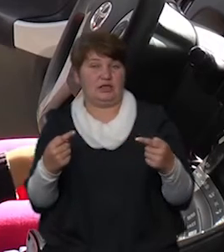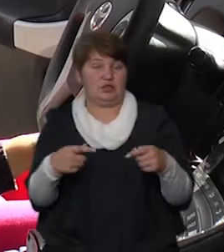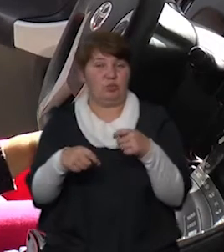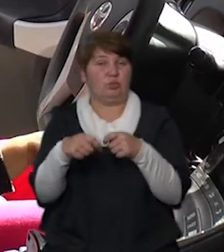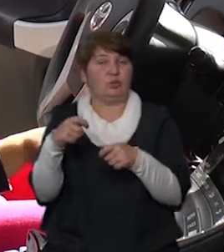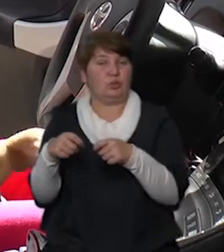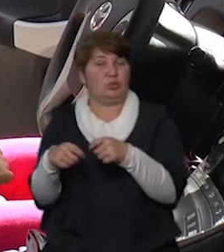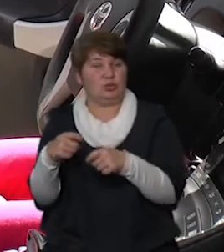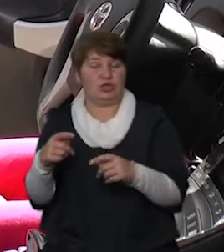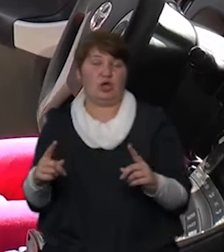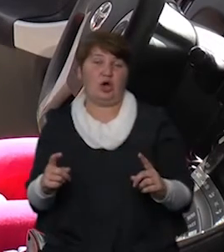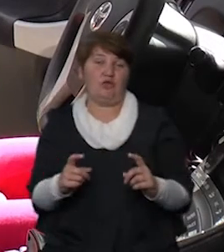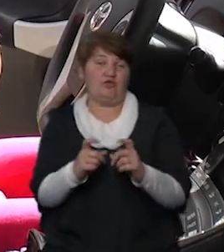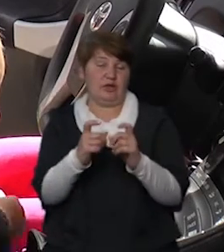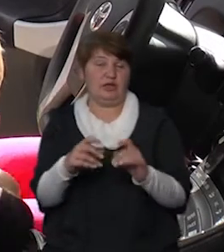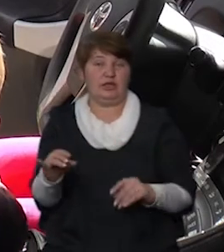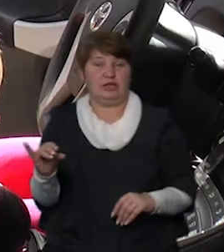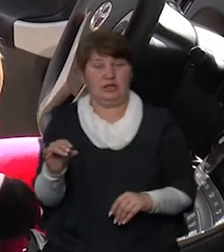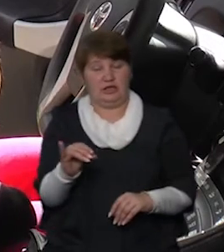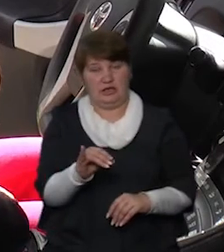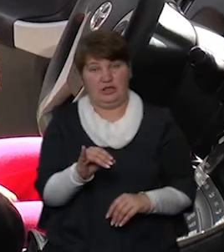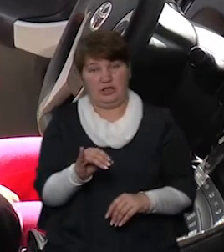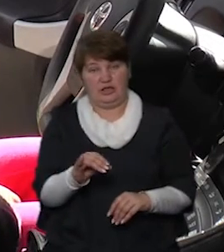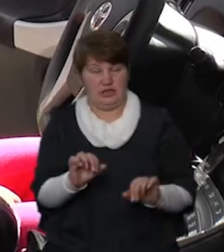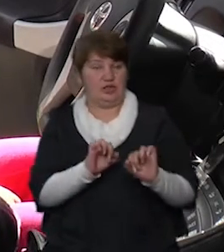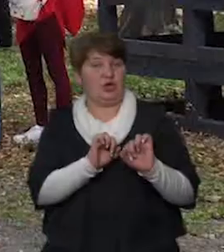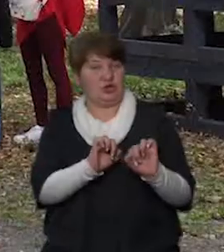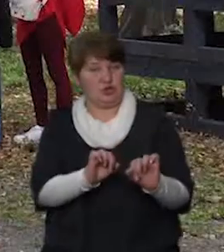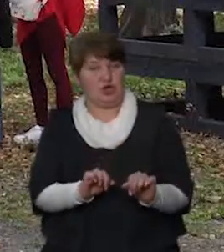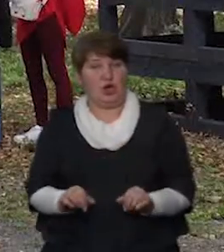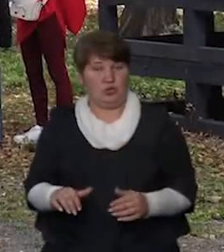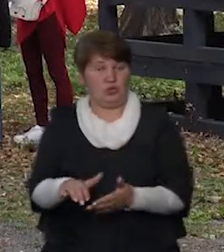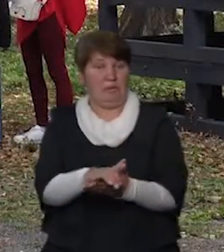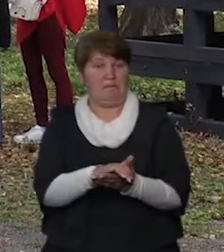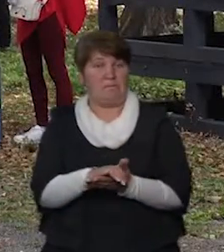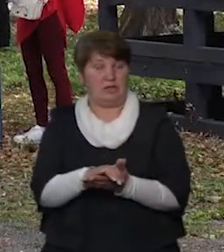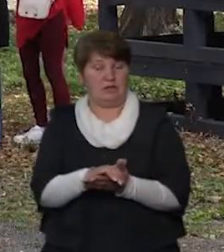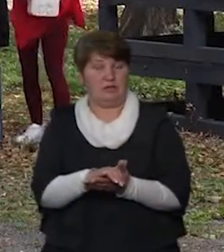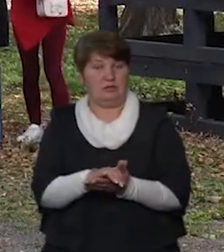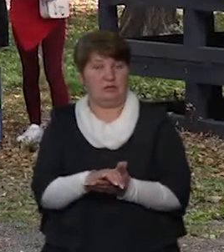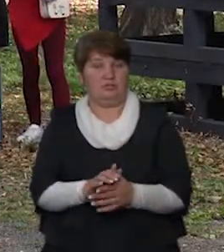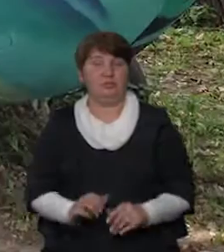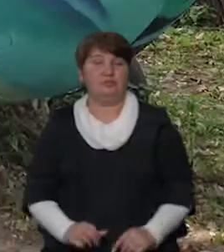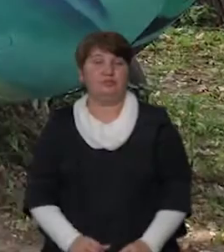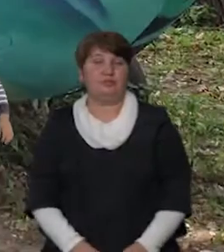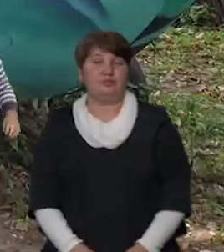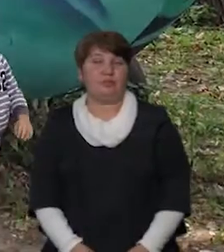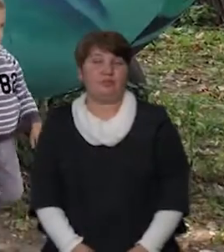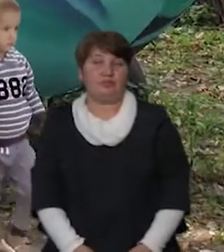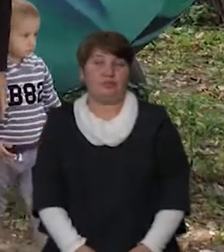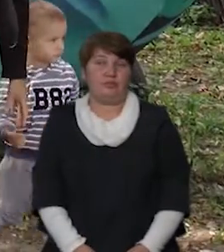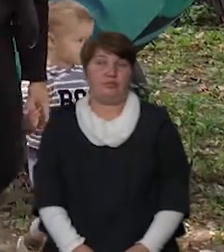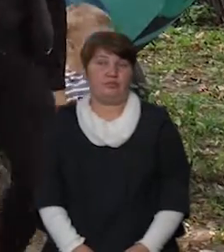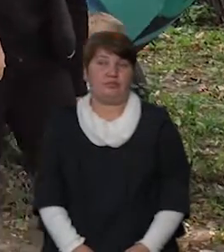конфлікти, і вони захищають меру в тилу». Олександра Берчак, Роман Кочержук. Новини на